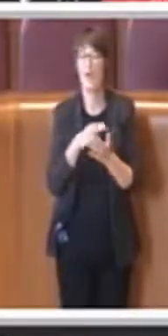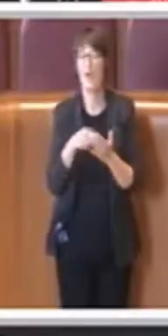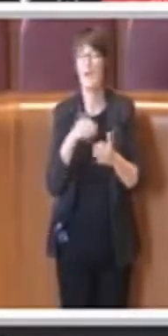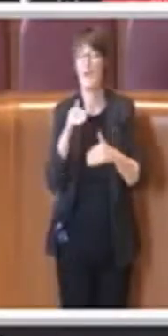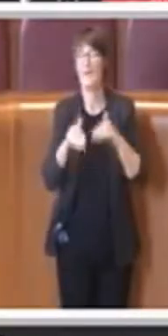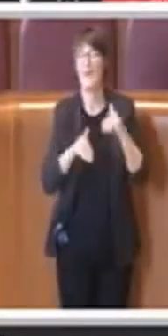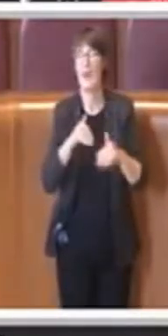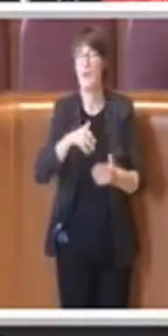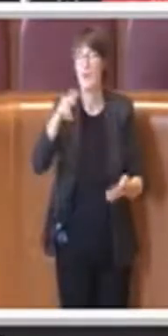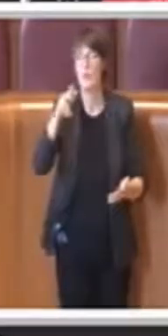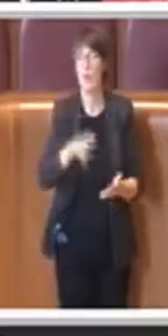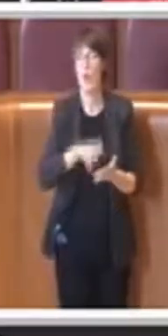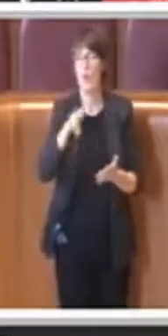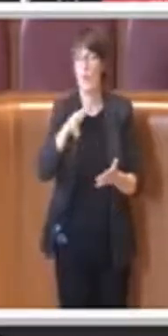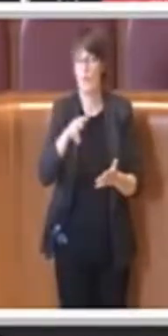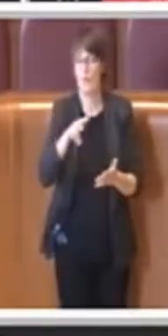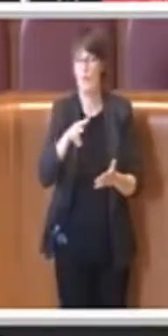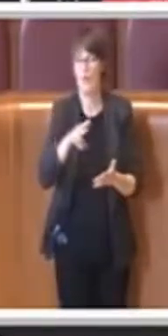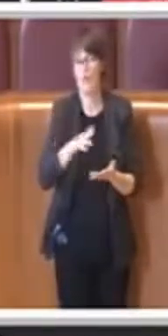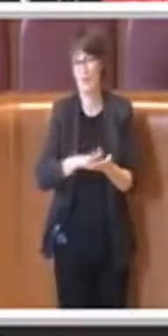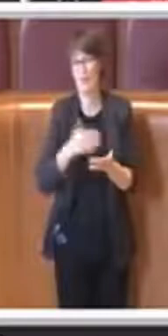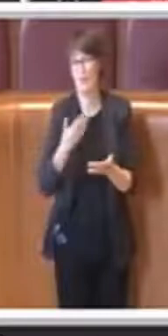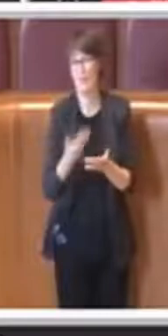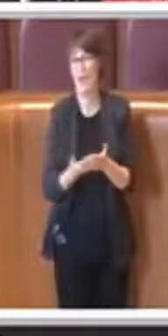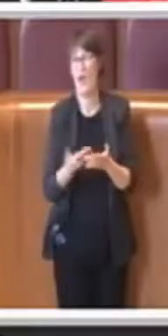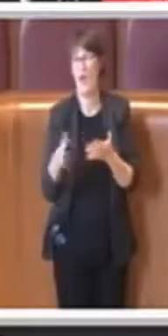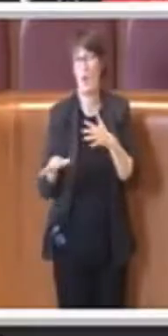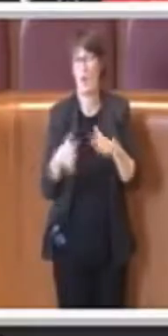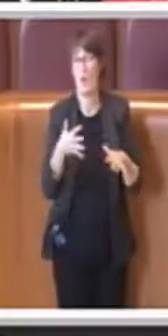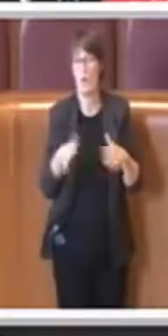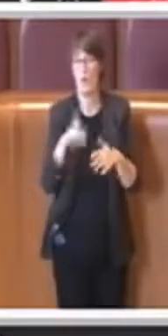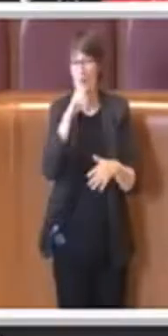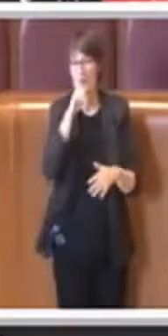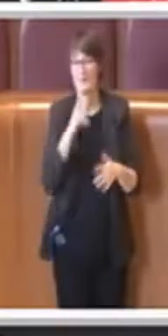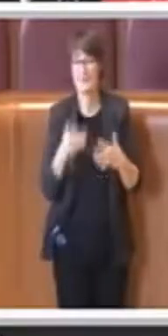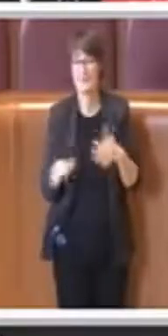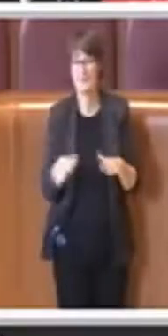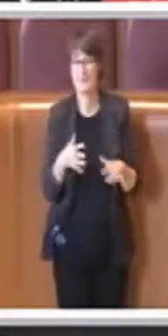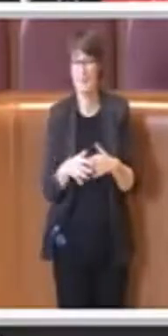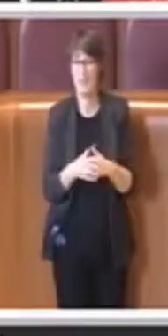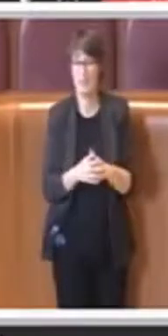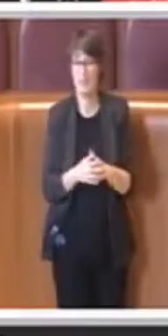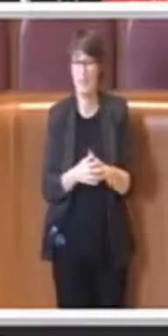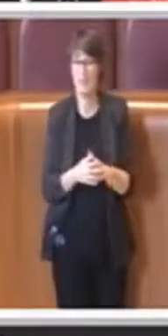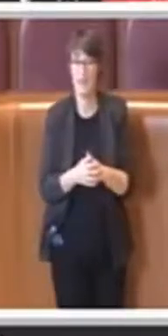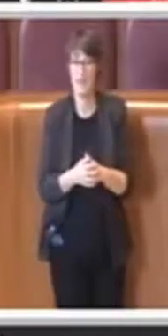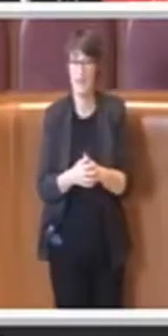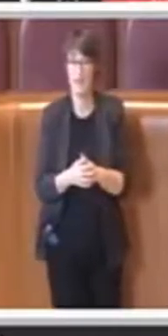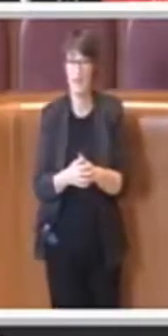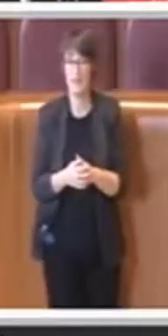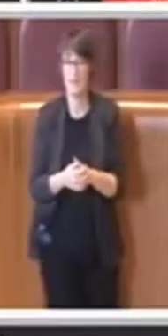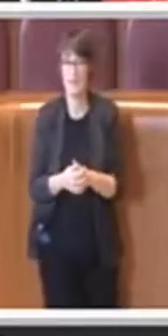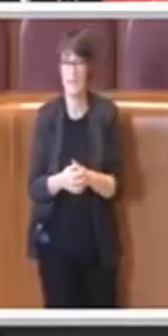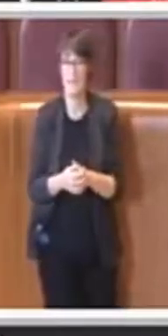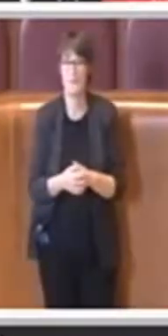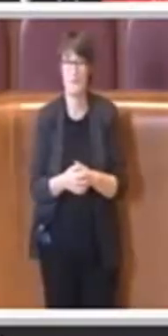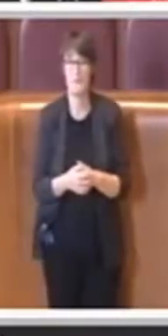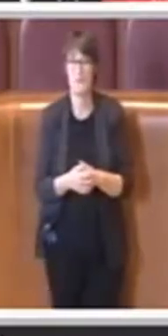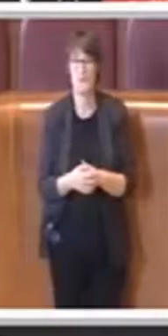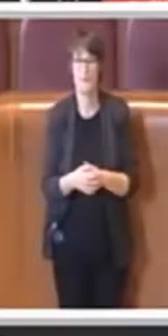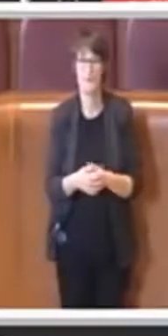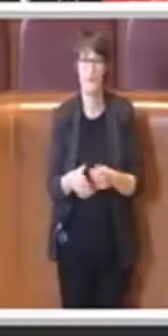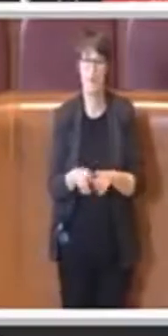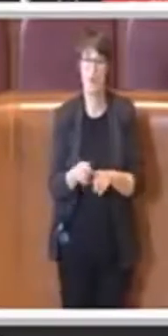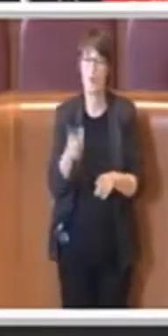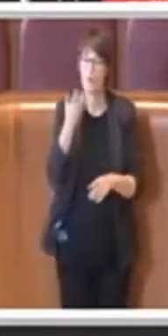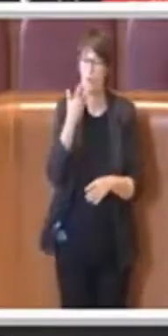anche o consultivo, nel senso che comunque è un referendum che ha come necessità quello di chiedere una conferma di un